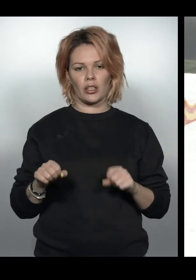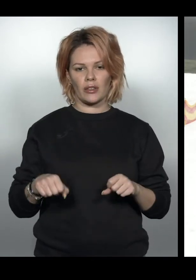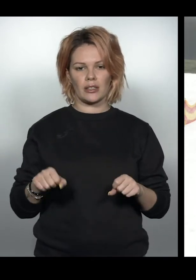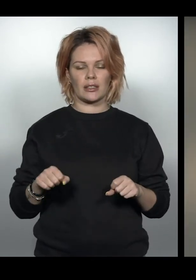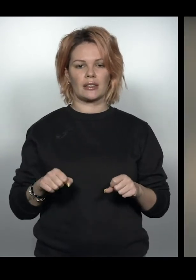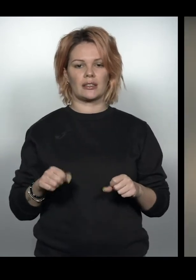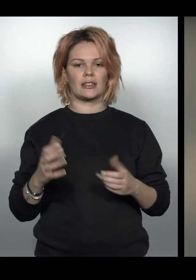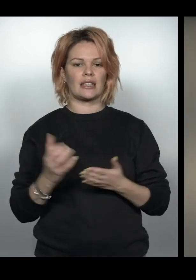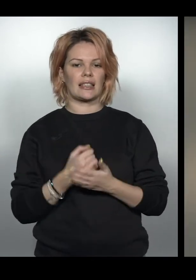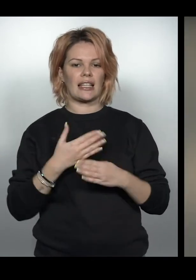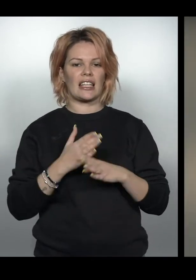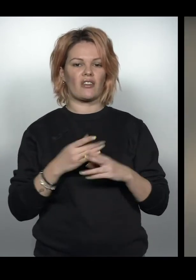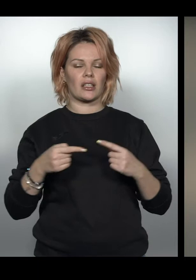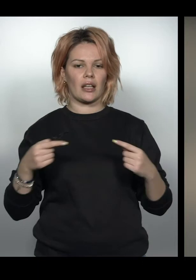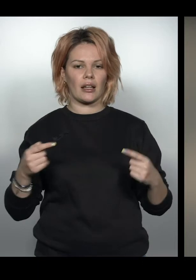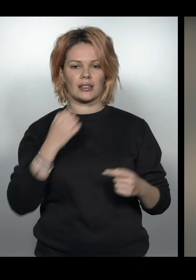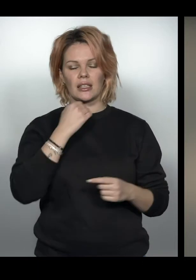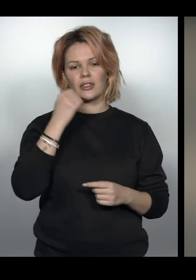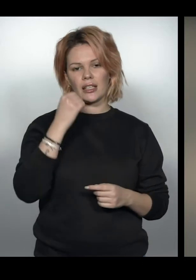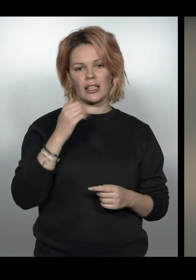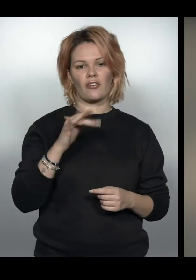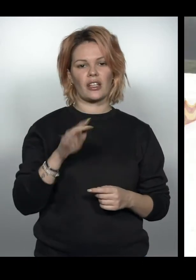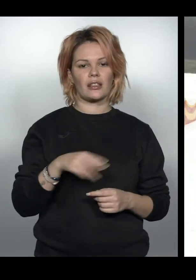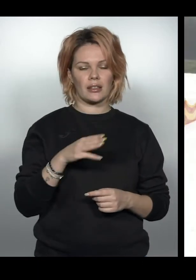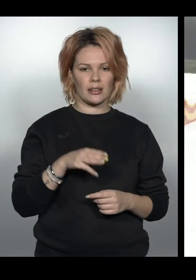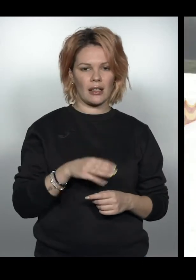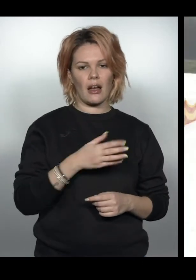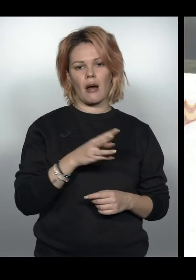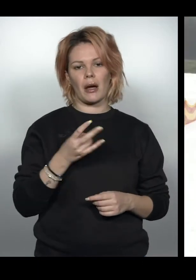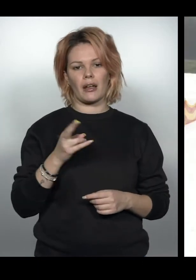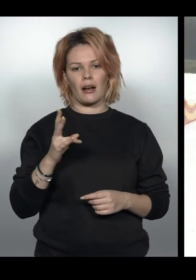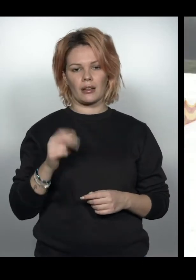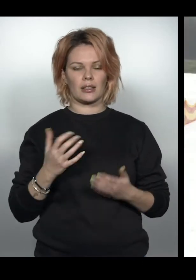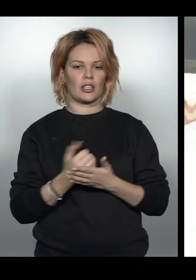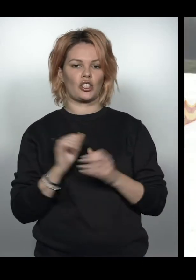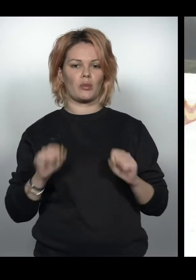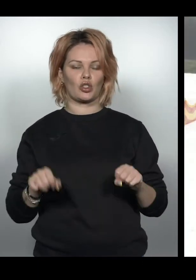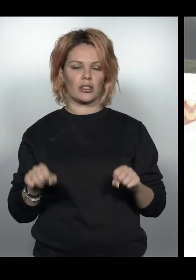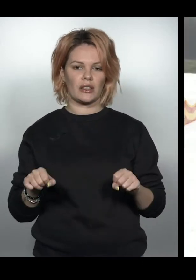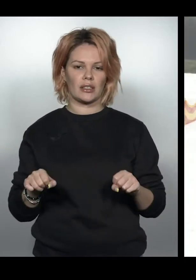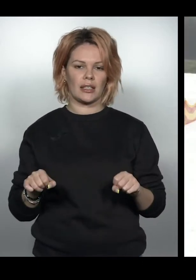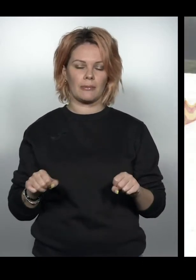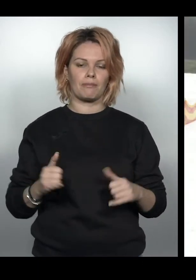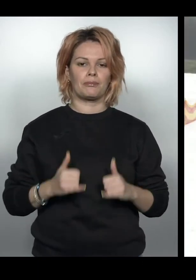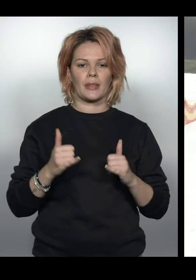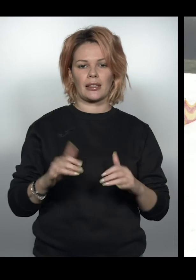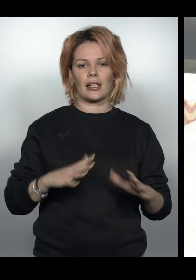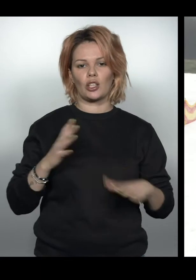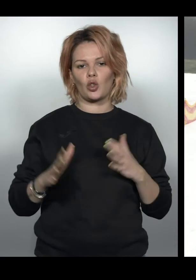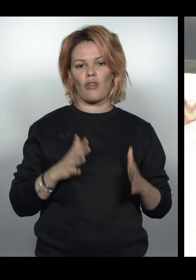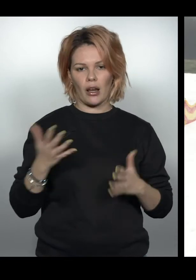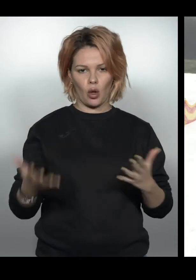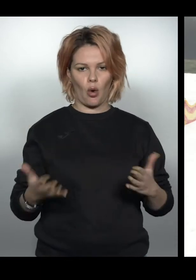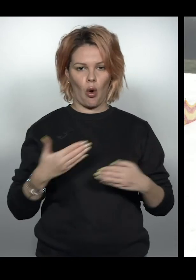можливість знайти інвентар. Завдяки фрінт Мар'яни Юліни ми знайшли можливість для